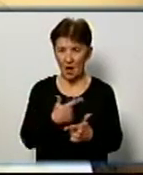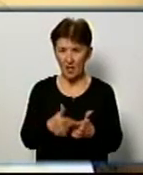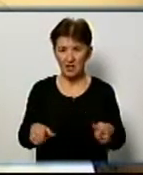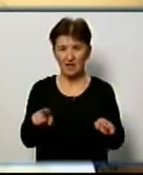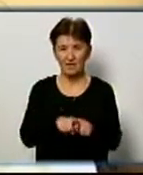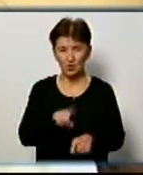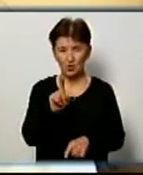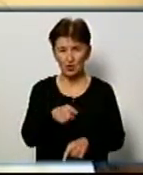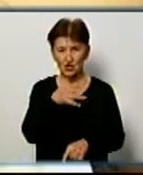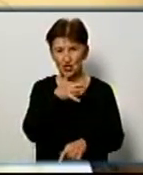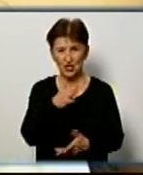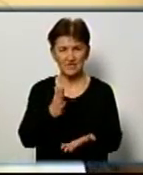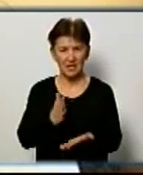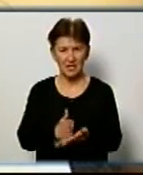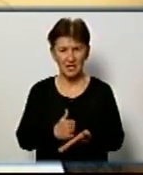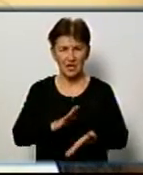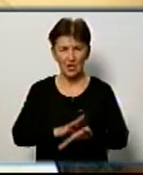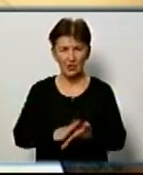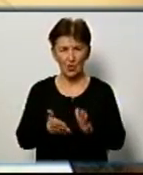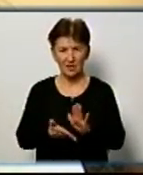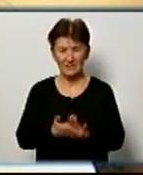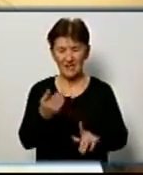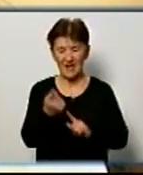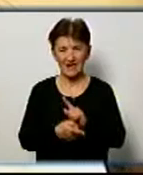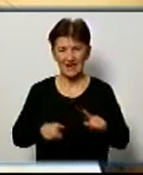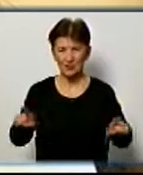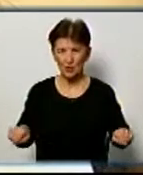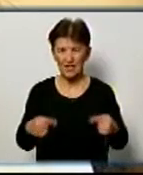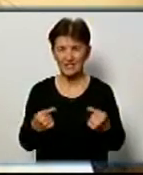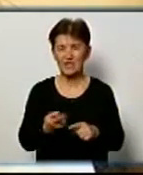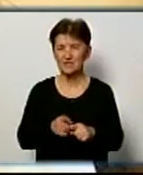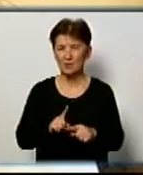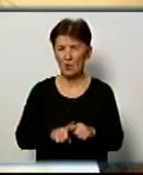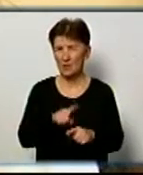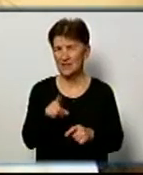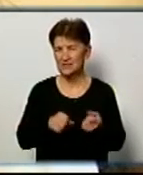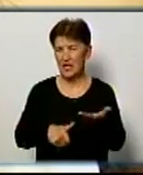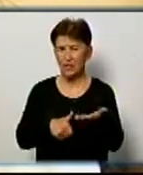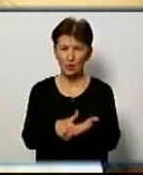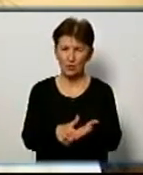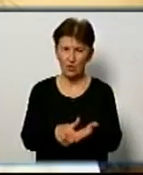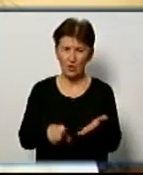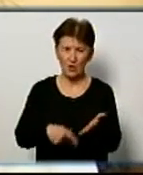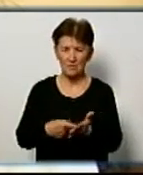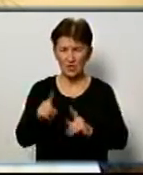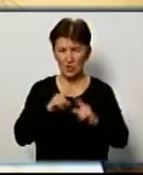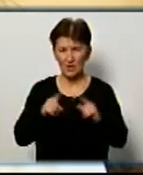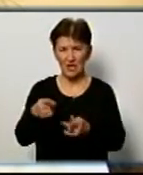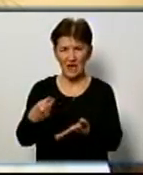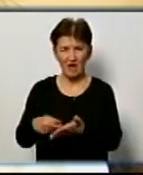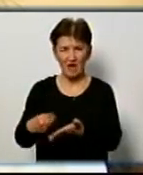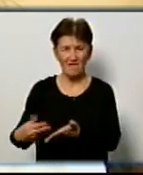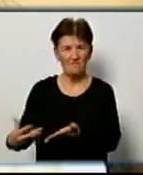же час є укладений договір реструктуризації, який на сьогоднішній день за допомогою міської ради фінансується